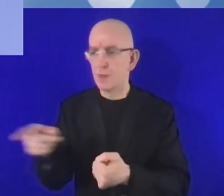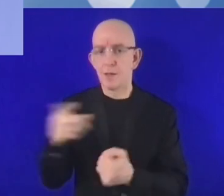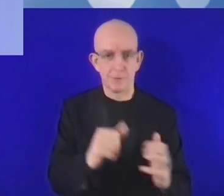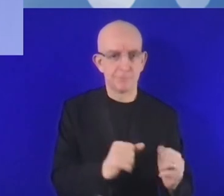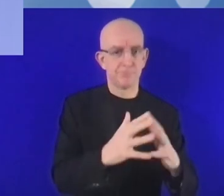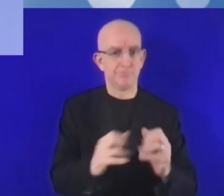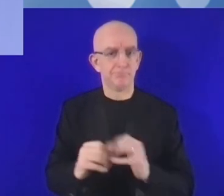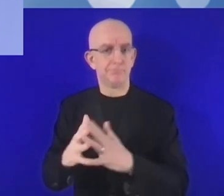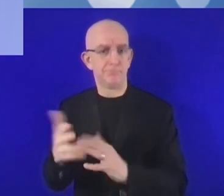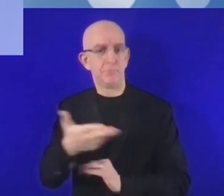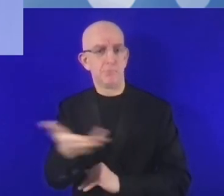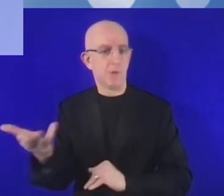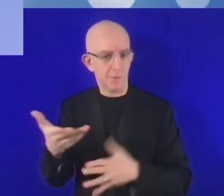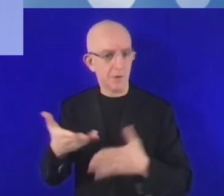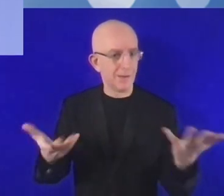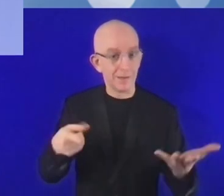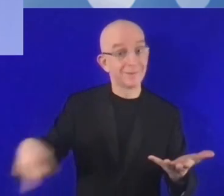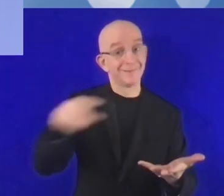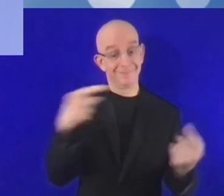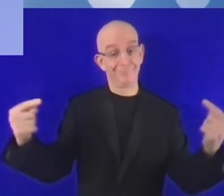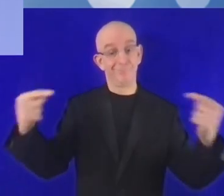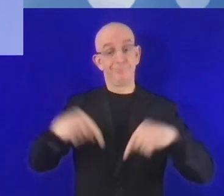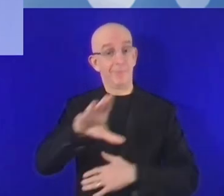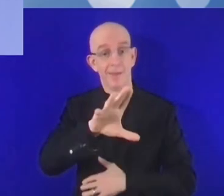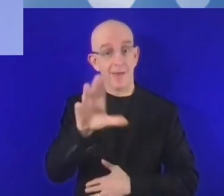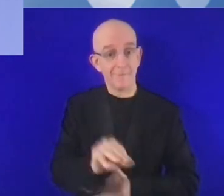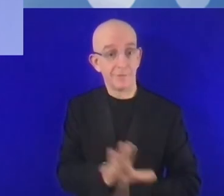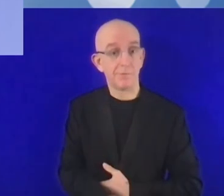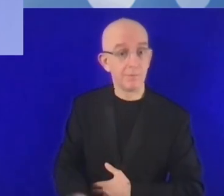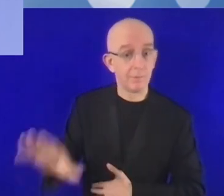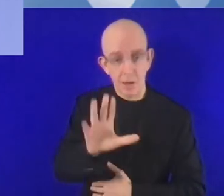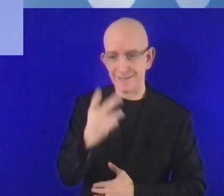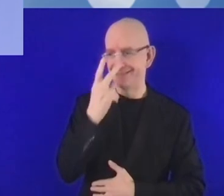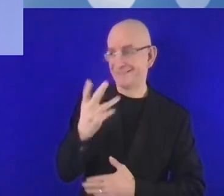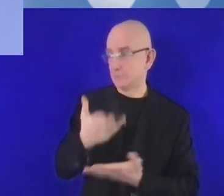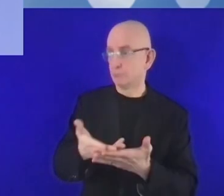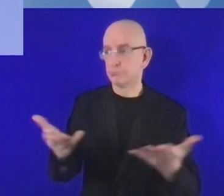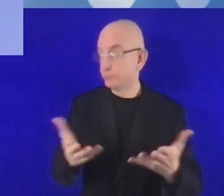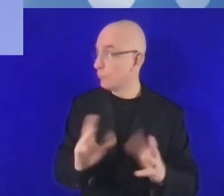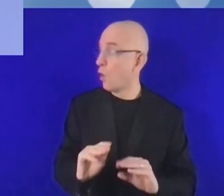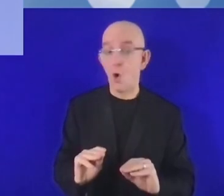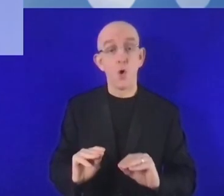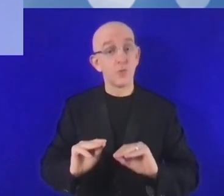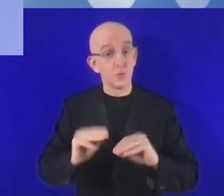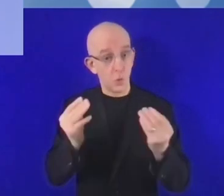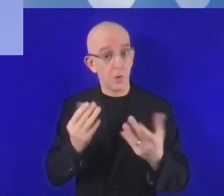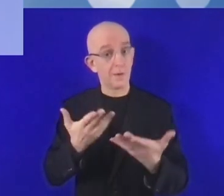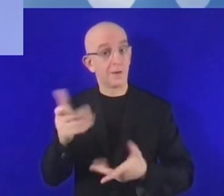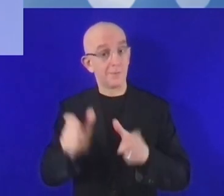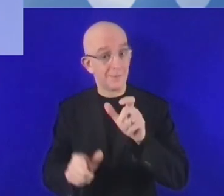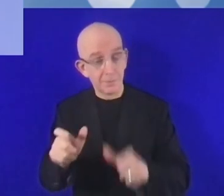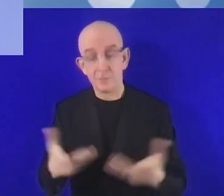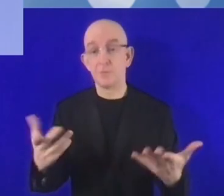فيجب علينا دعمها منذ البداية في عملها. فإذاً إذا أتيتم إلى